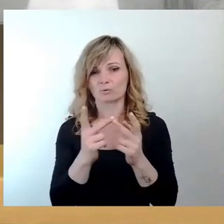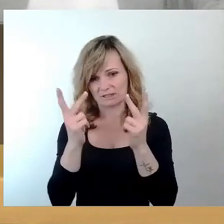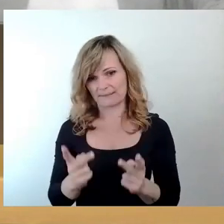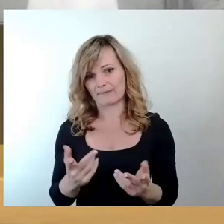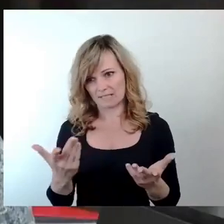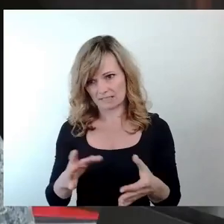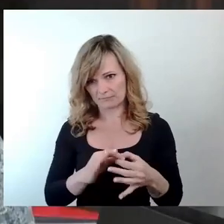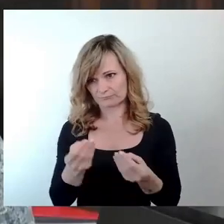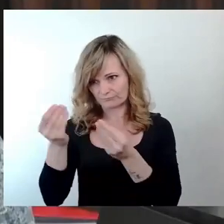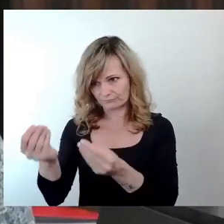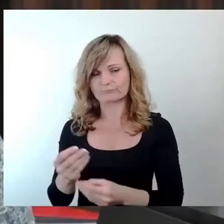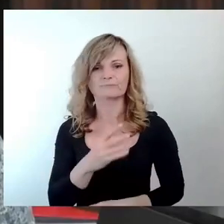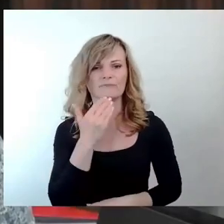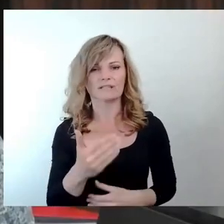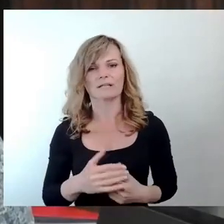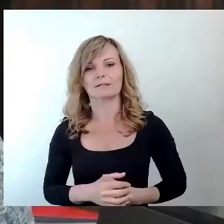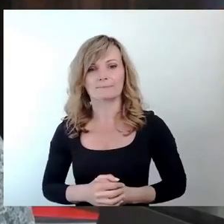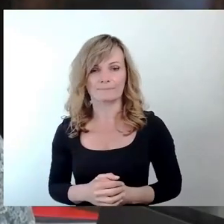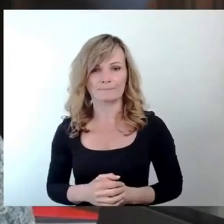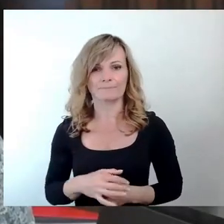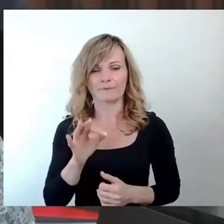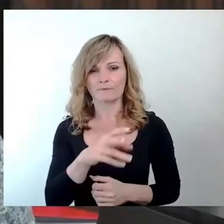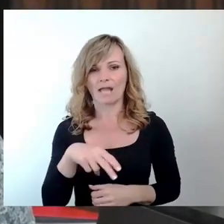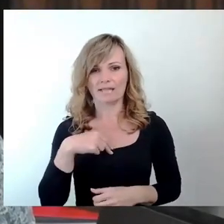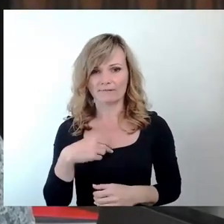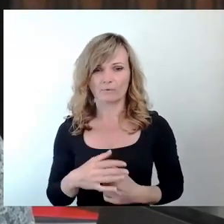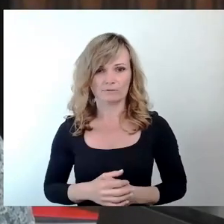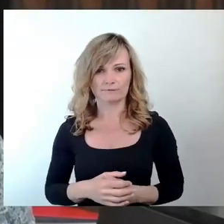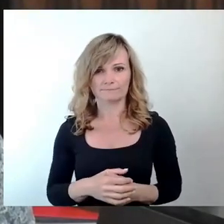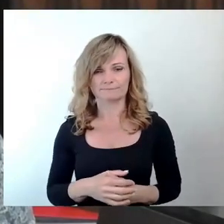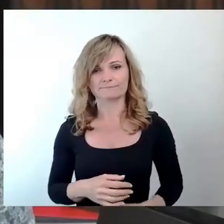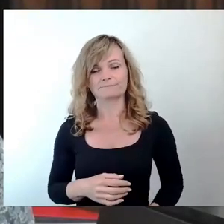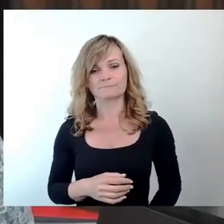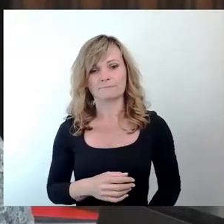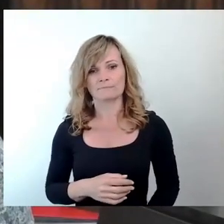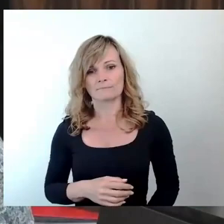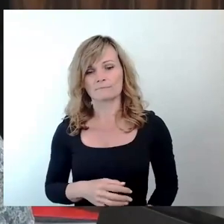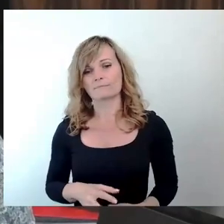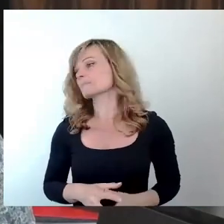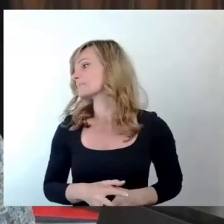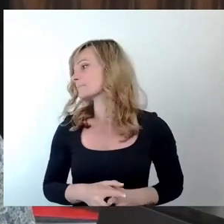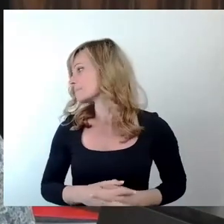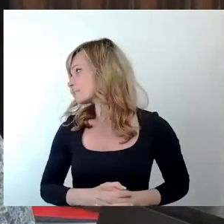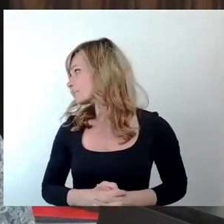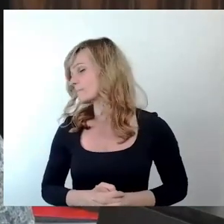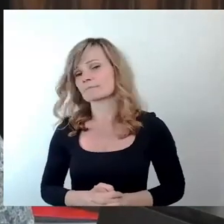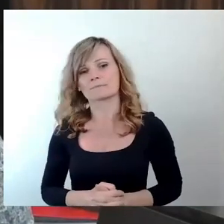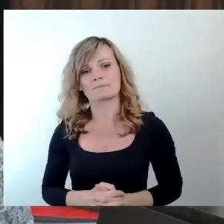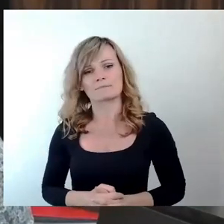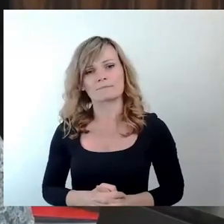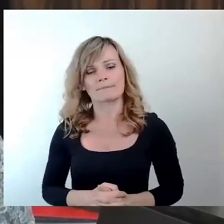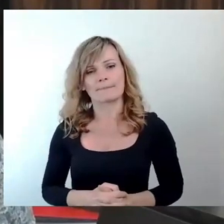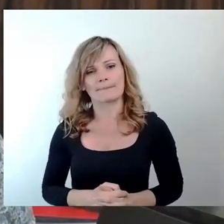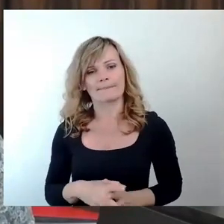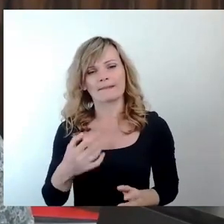Vielen Dank für die Antwort. Ich entnehme dem aber auch, dass praktisch nicht ausgeschlossen